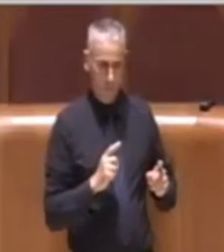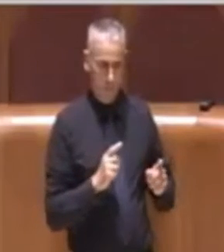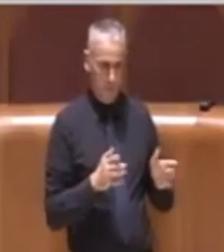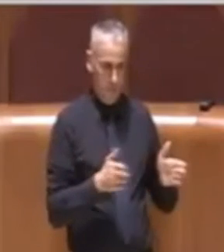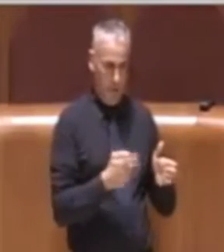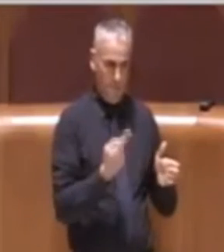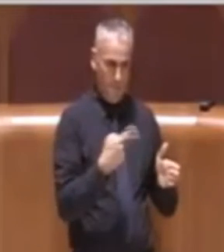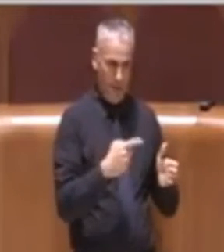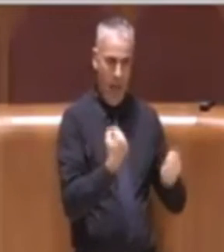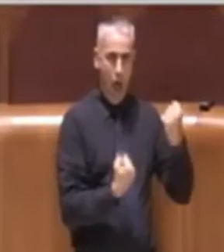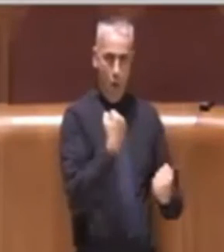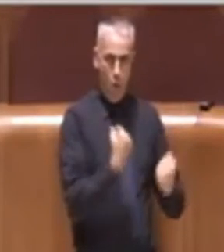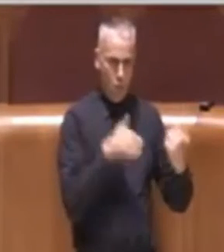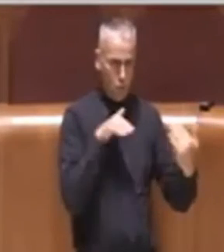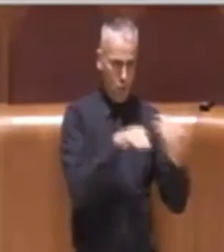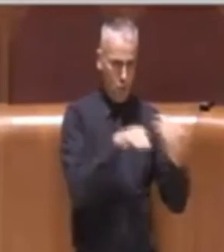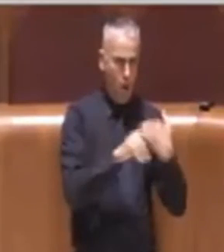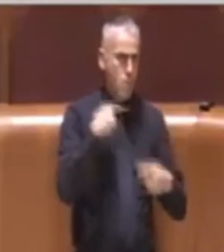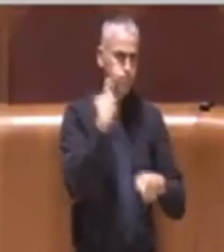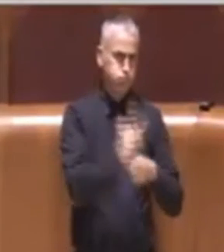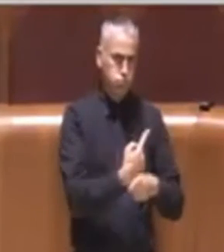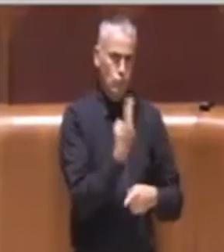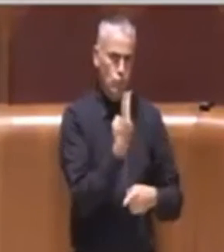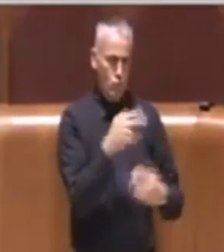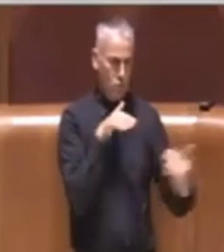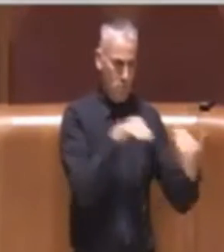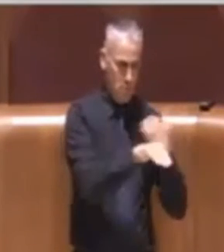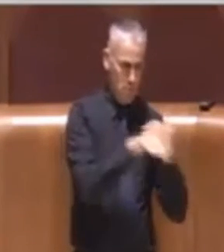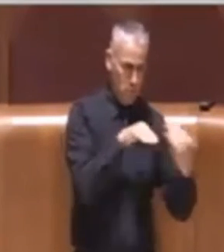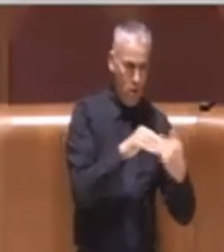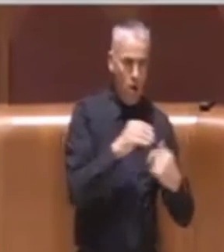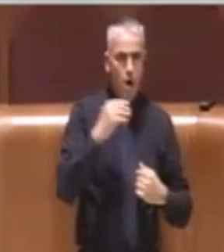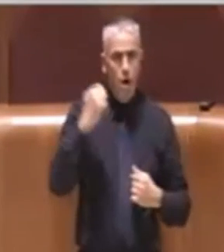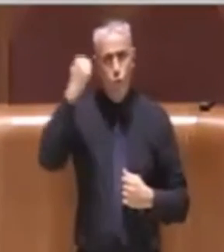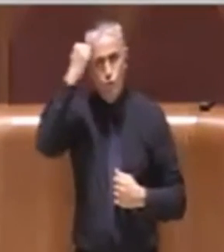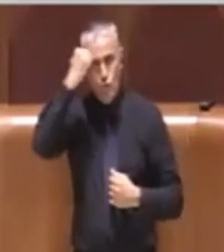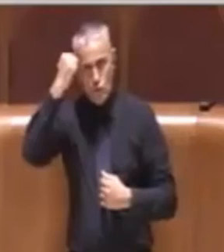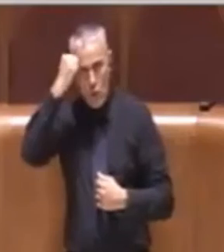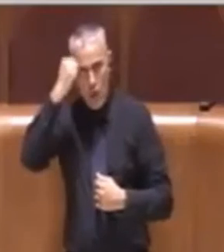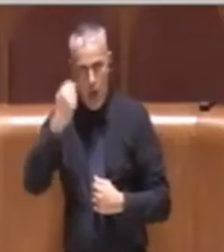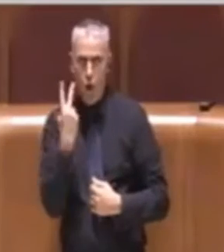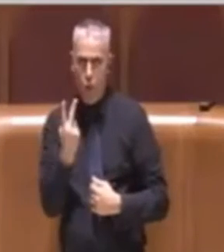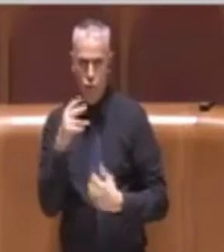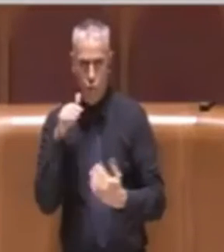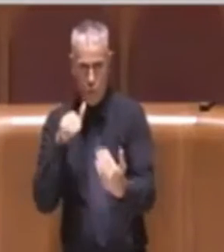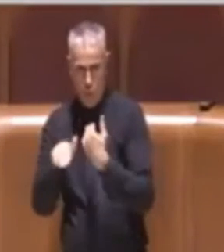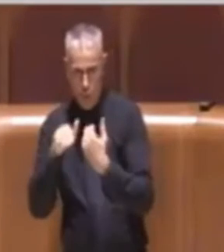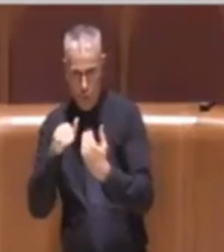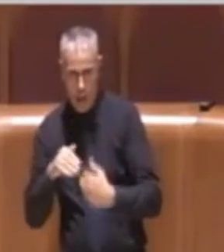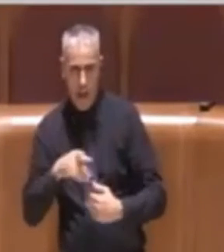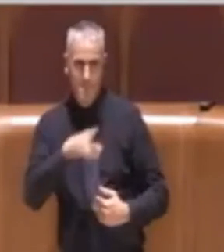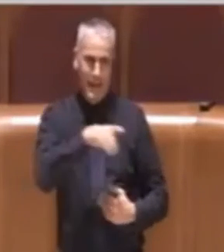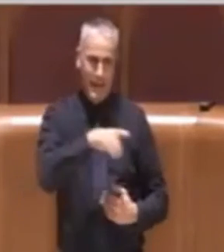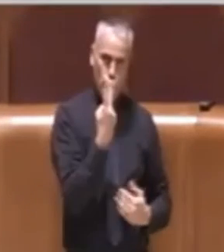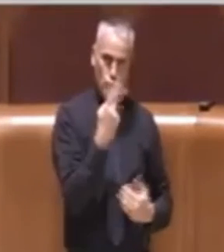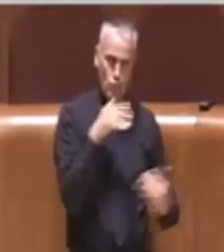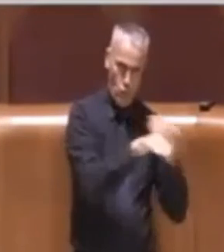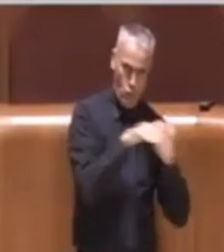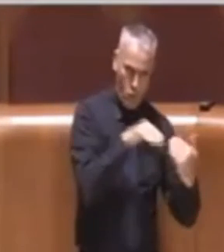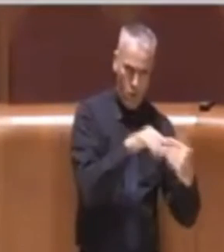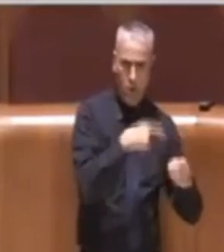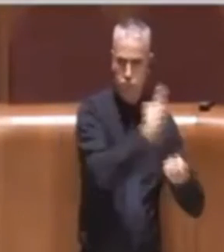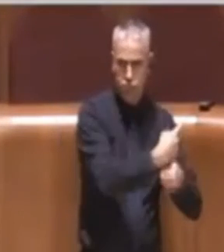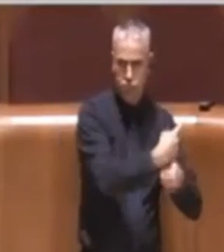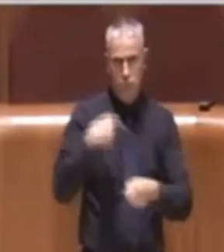continuano ad avere due corsie, come via Tuscolana le automobili avevano due corsie prima e via Prenestina idem continuano ad avere due